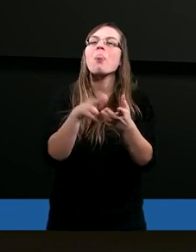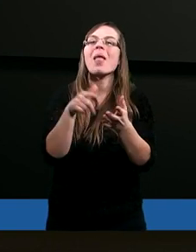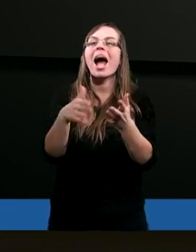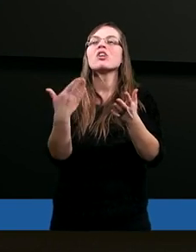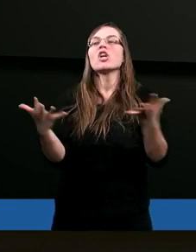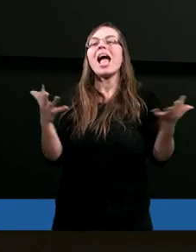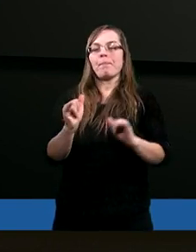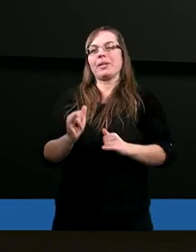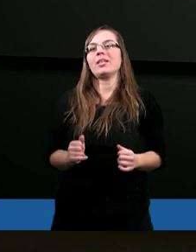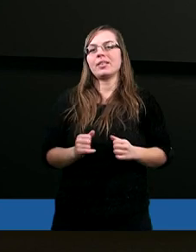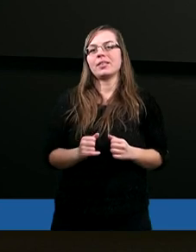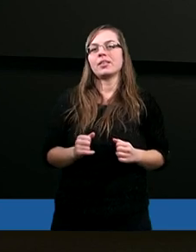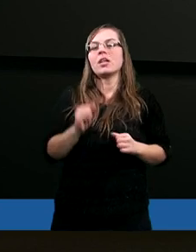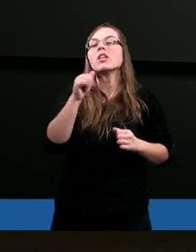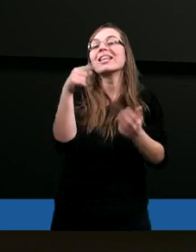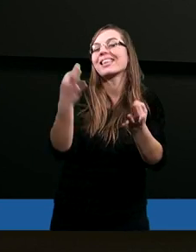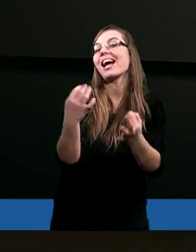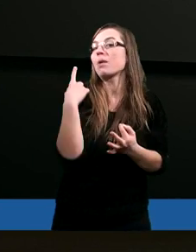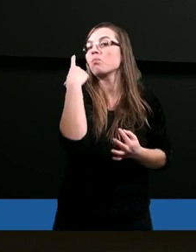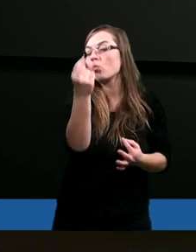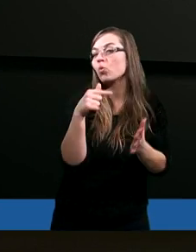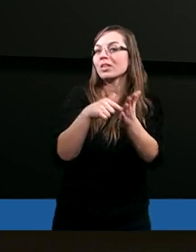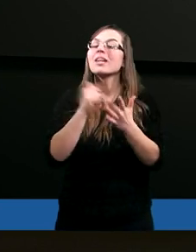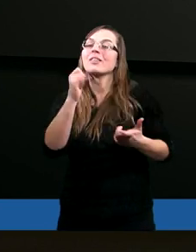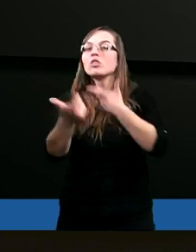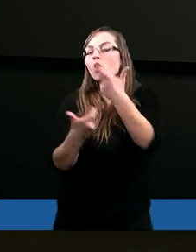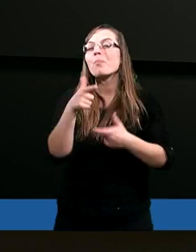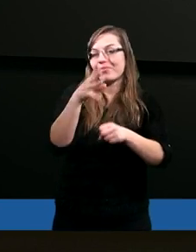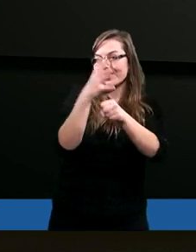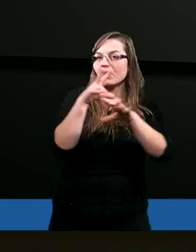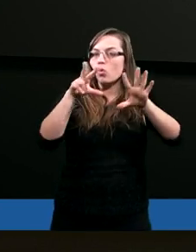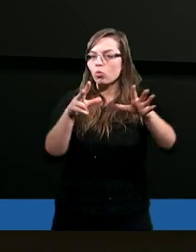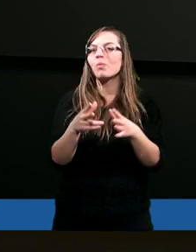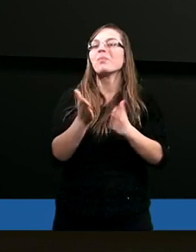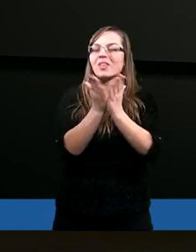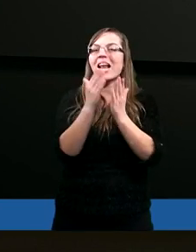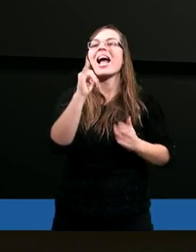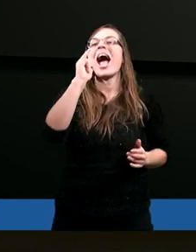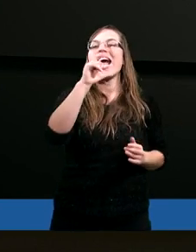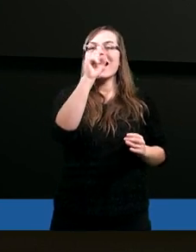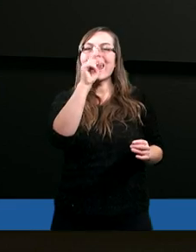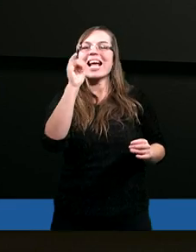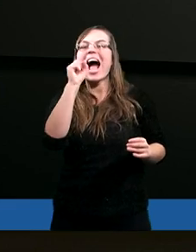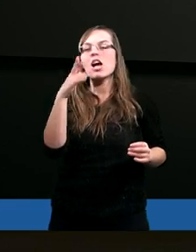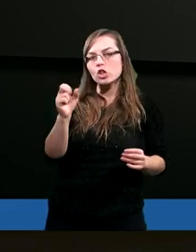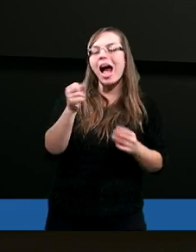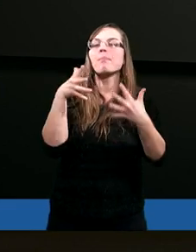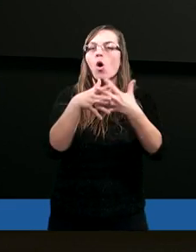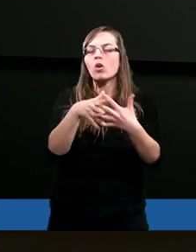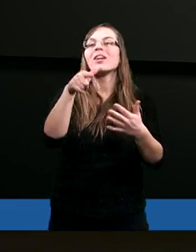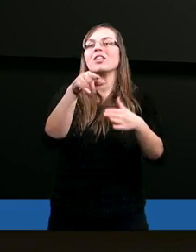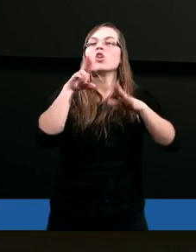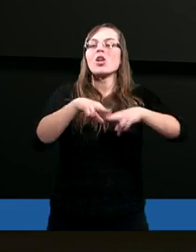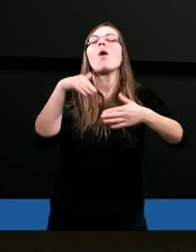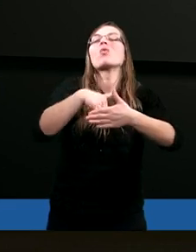tej ziemi. Ty teraz pójdziesz. I tam w 48 rozdziale Księgi Izajasza Proroka to zostało